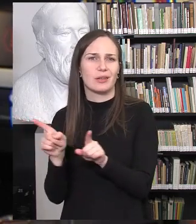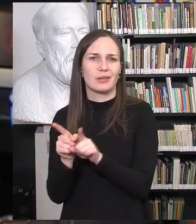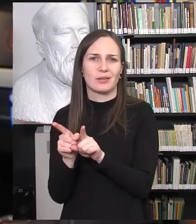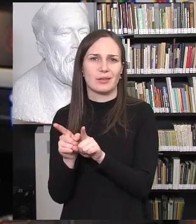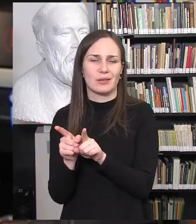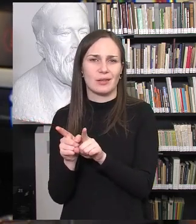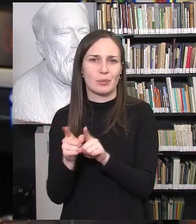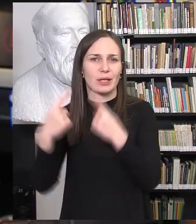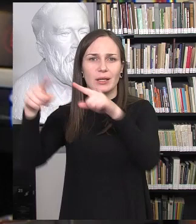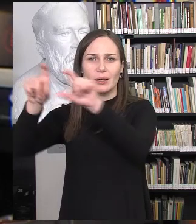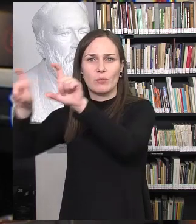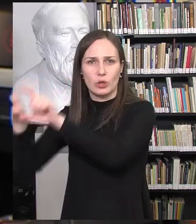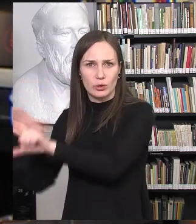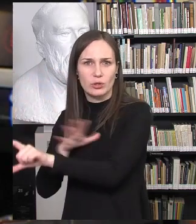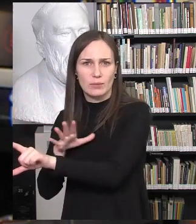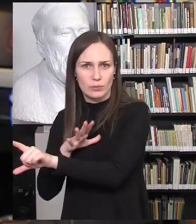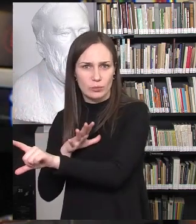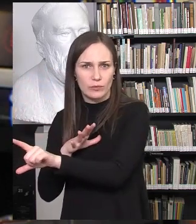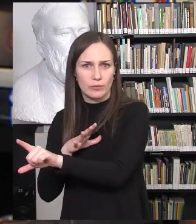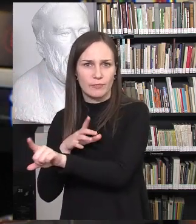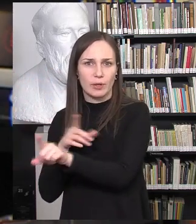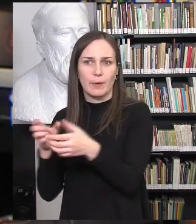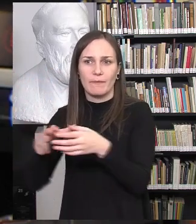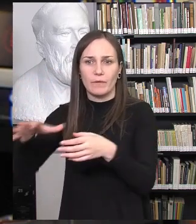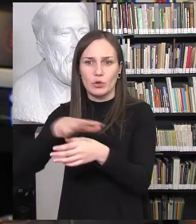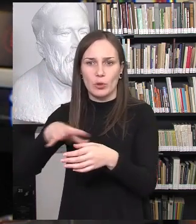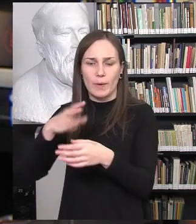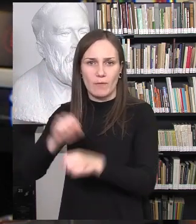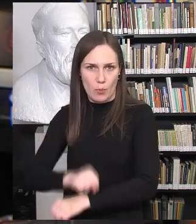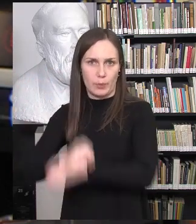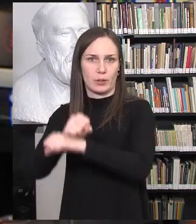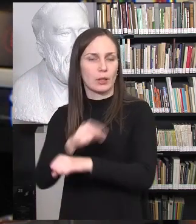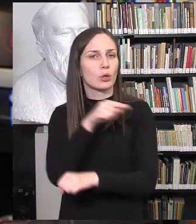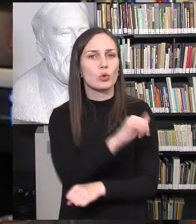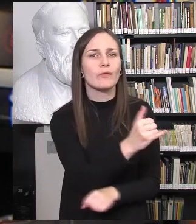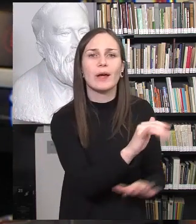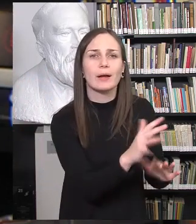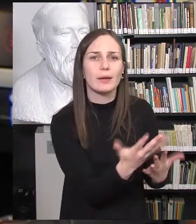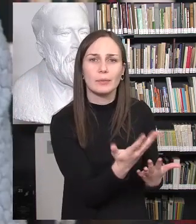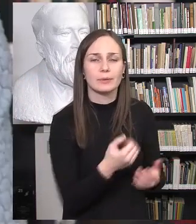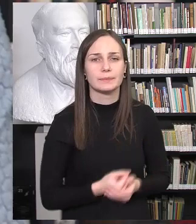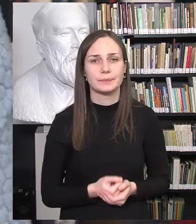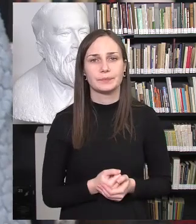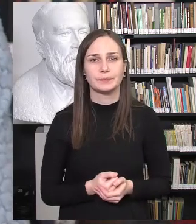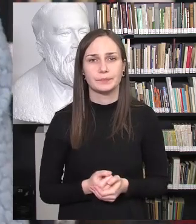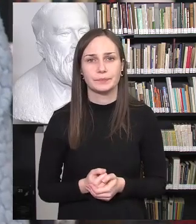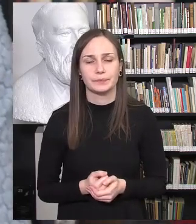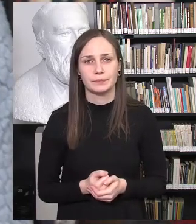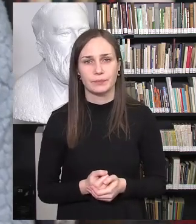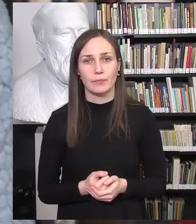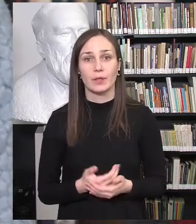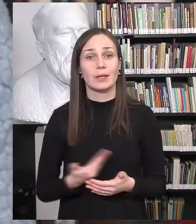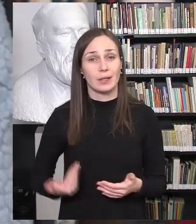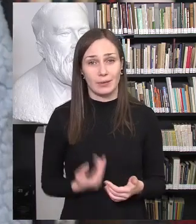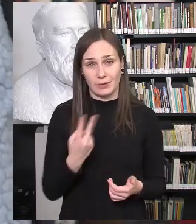kitose mokyklose, kur sukeldavo didelį visuomeninį rezonansą? Kaip jūs vertinat? Na, iš tikrųjų, gyvenam